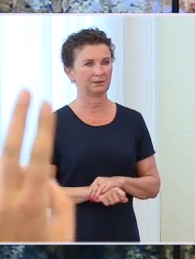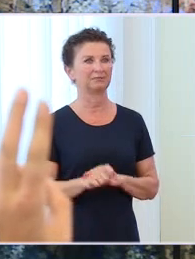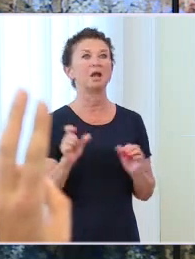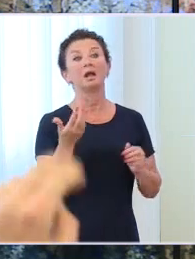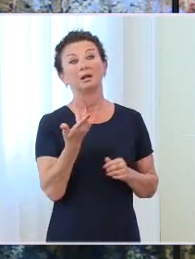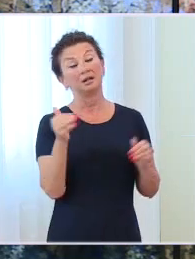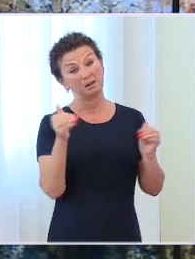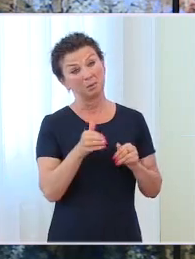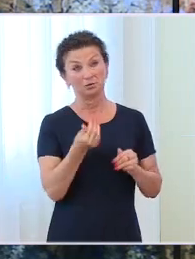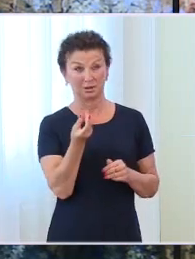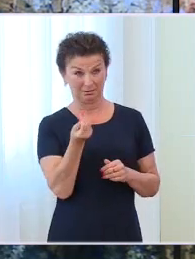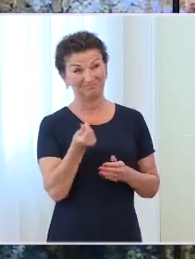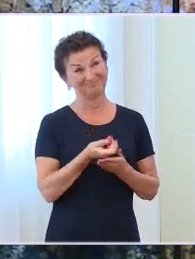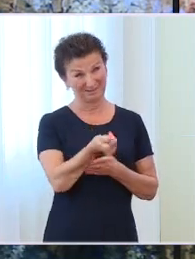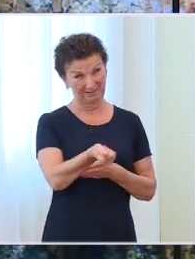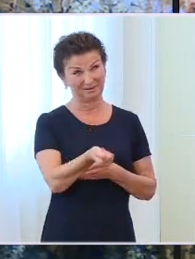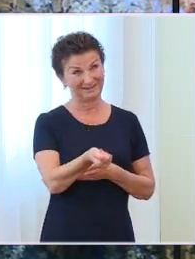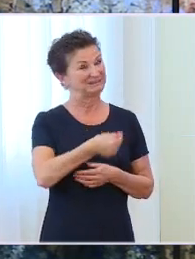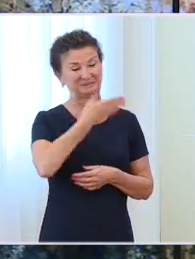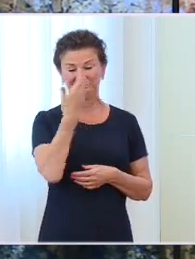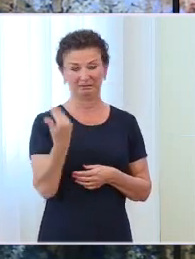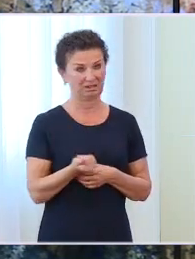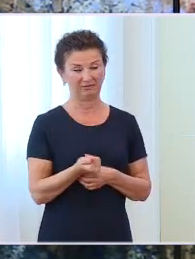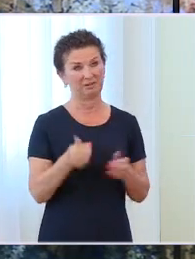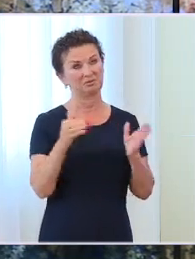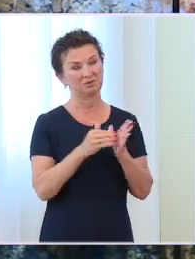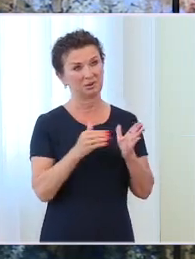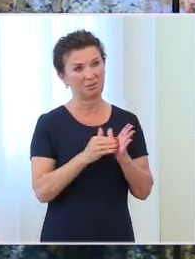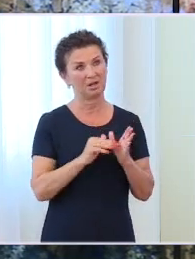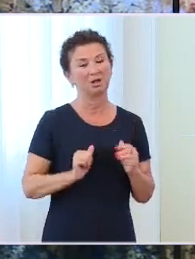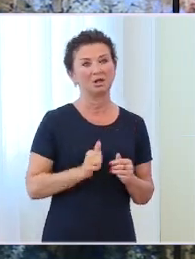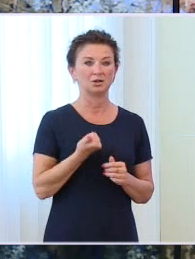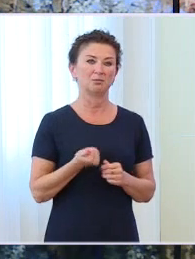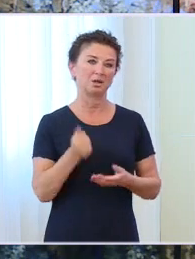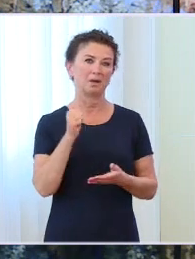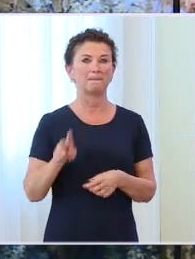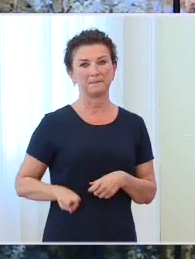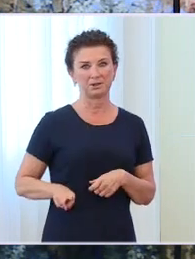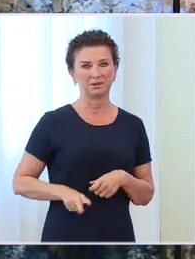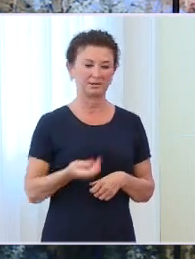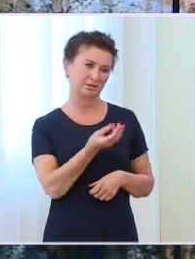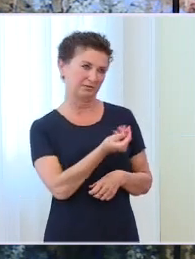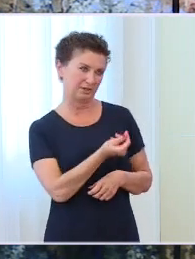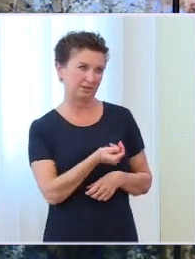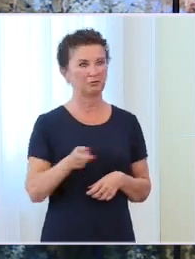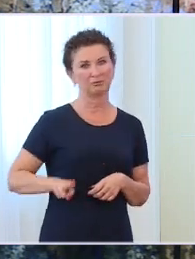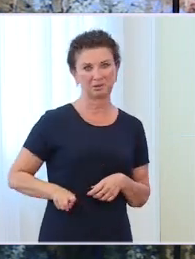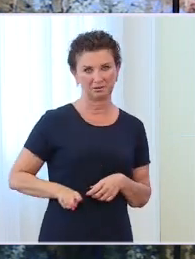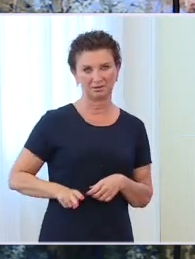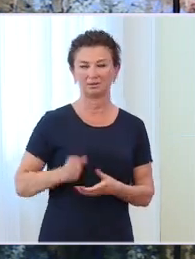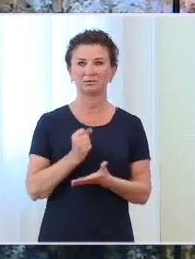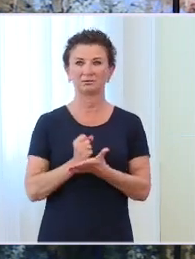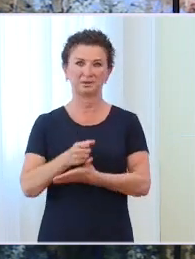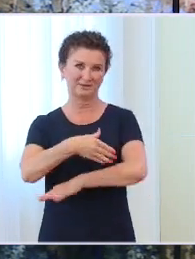Schetyną. Ja myślę, że nawet nie ma w tej chwili konkretnych kwot. Jeśli to było wczoraj zaproponowane, to na